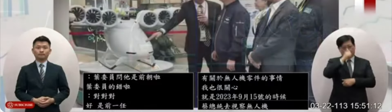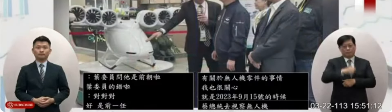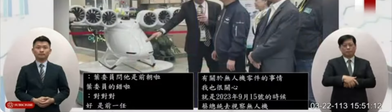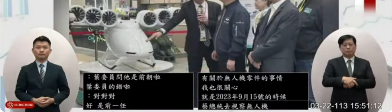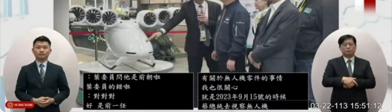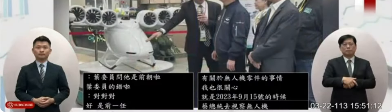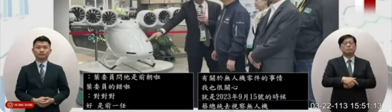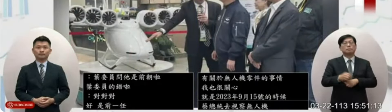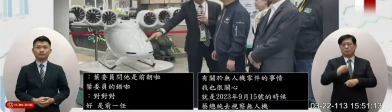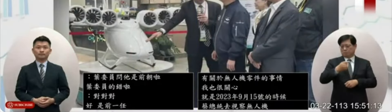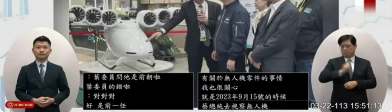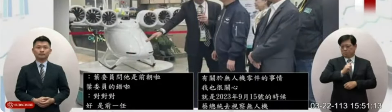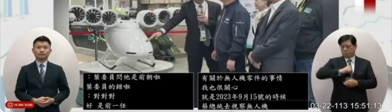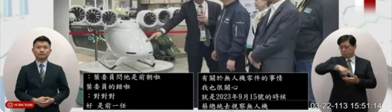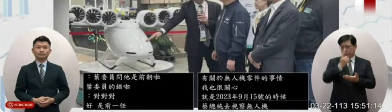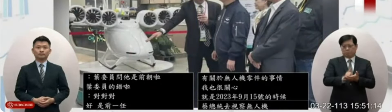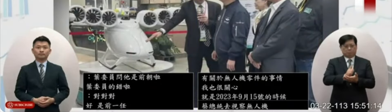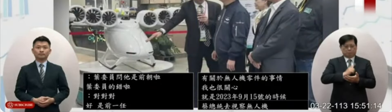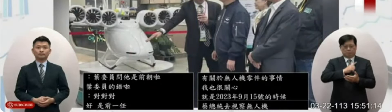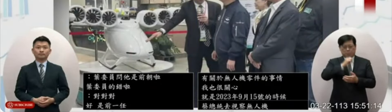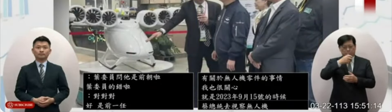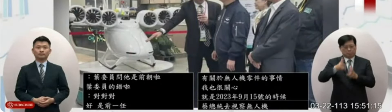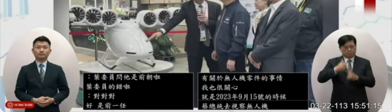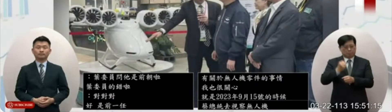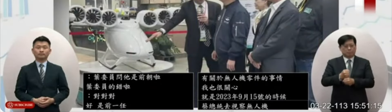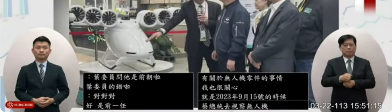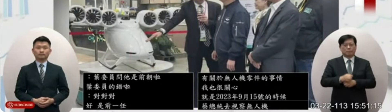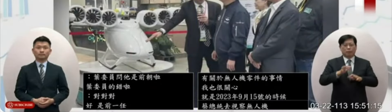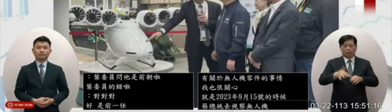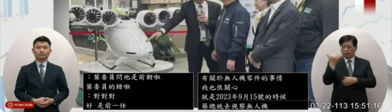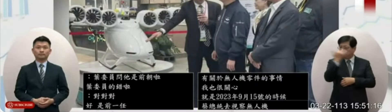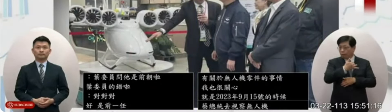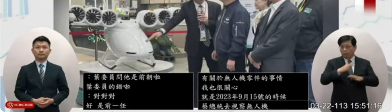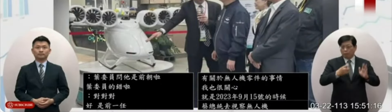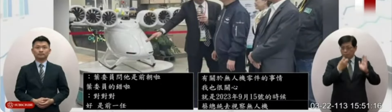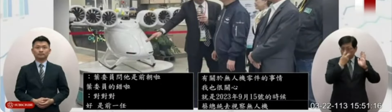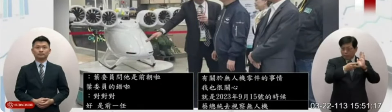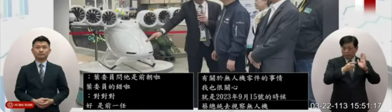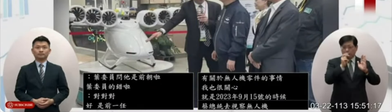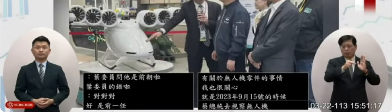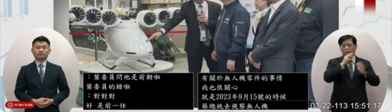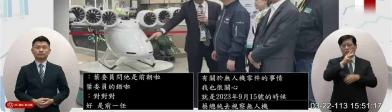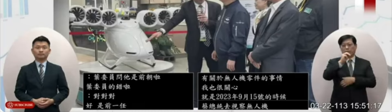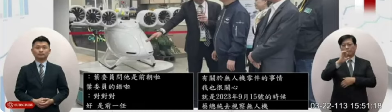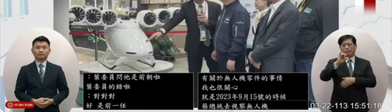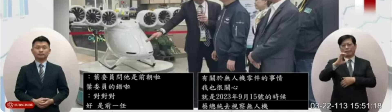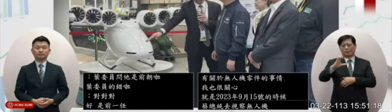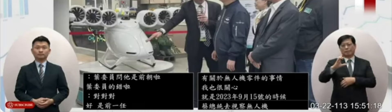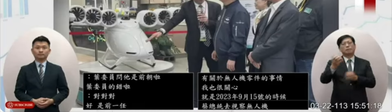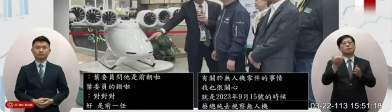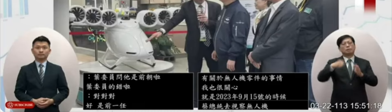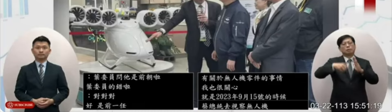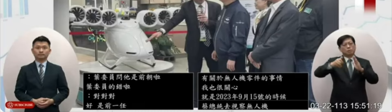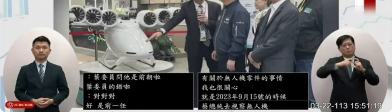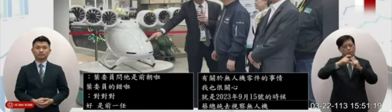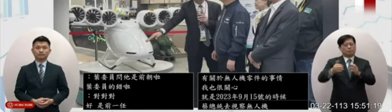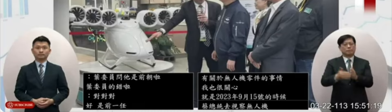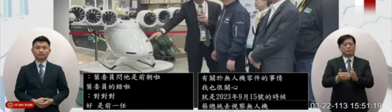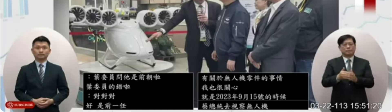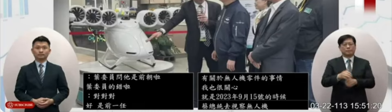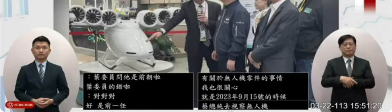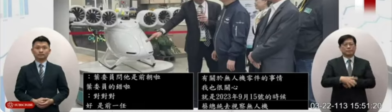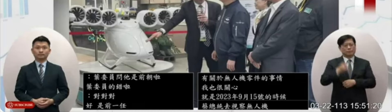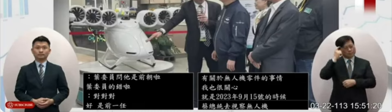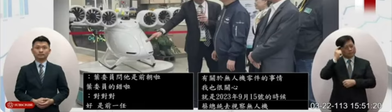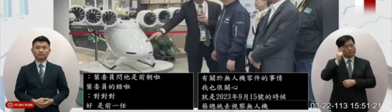事情啊我們就是自己能做就自己做但是呢今天他去的時候出現上面是MIC這個部分剛剛院長你有回答過